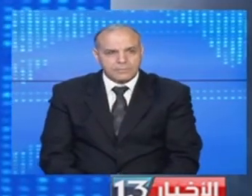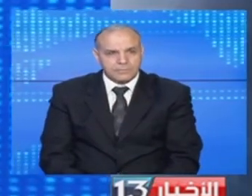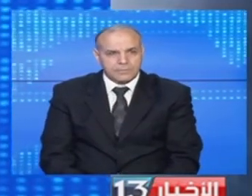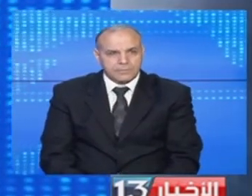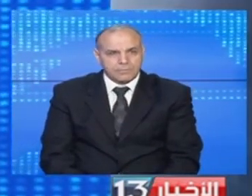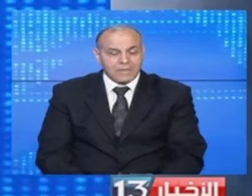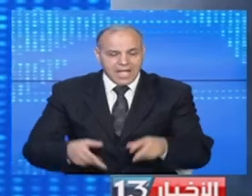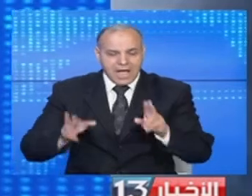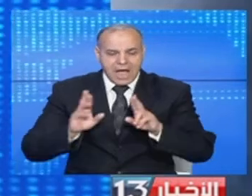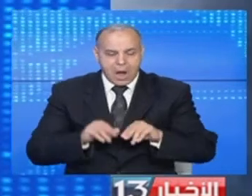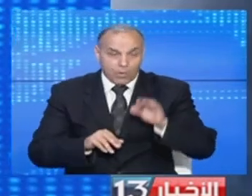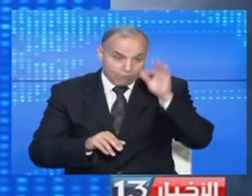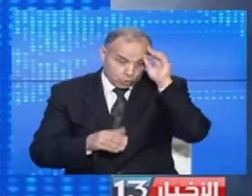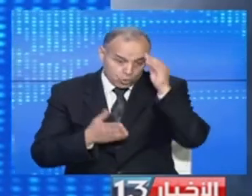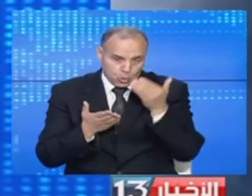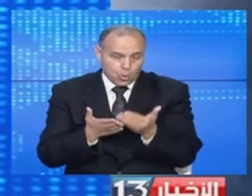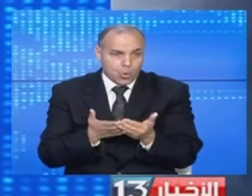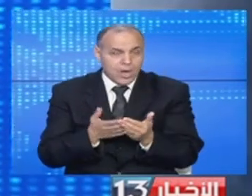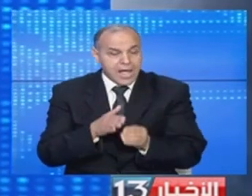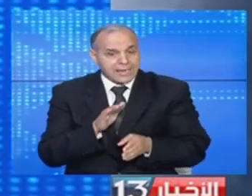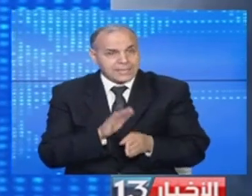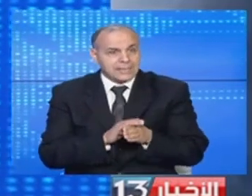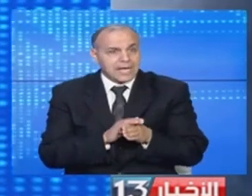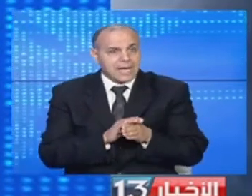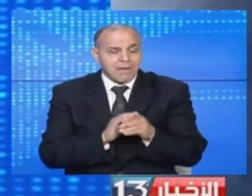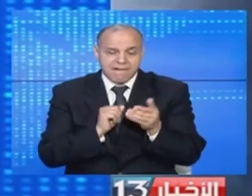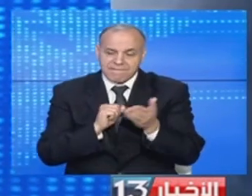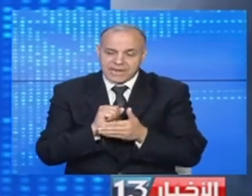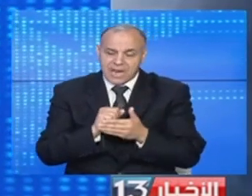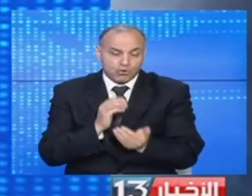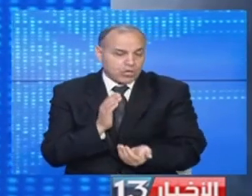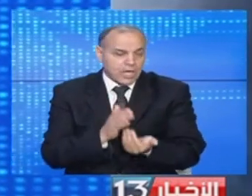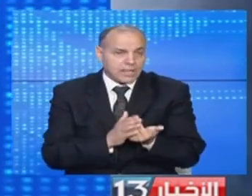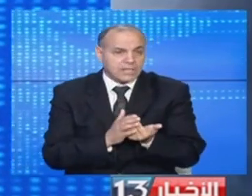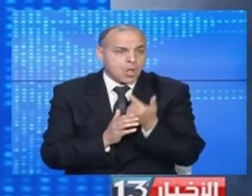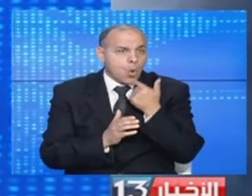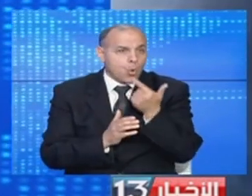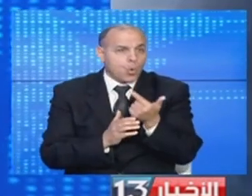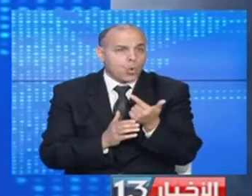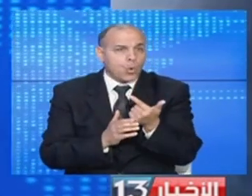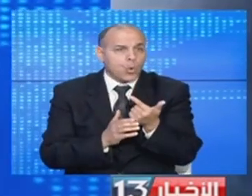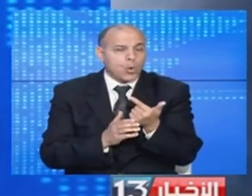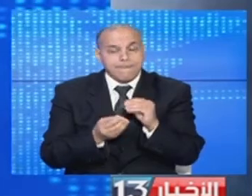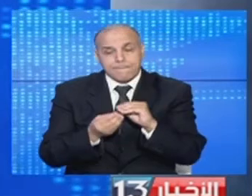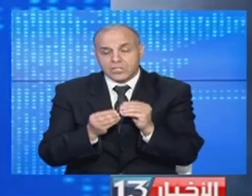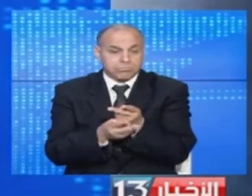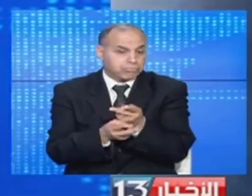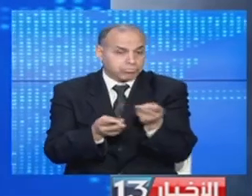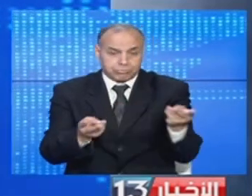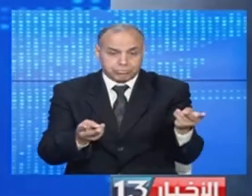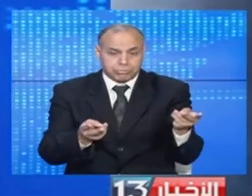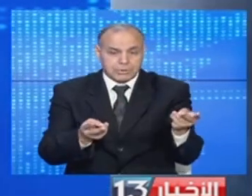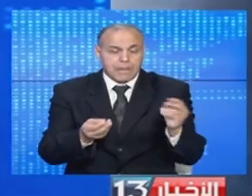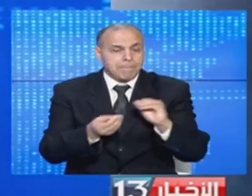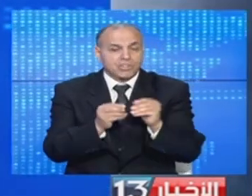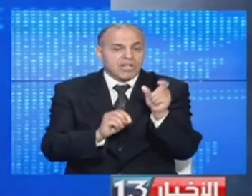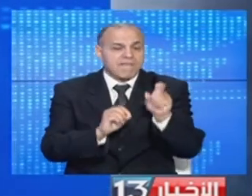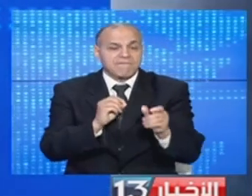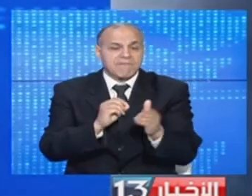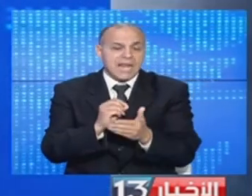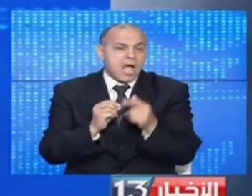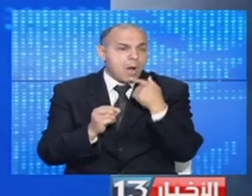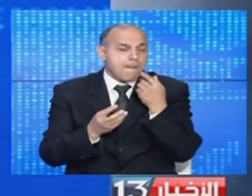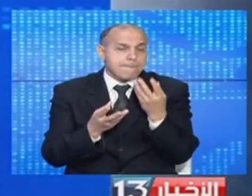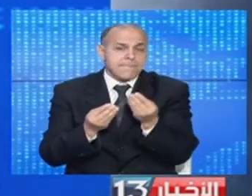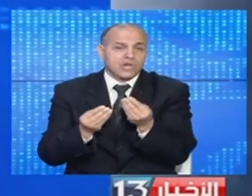عودة إلى الشأن الوطني ومع انطلاق الموسم الفلاحية الجديد تطفو على سطح عديد الإشكاليات التي يعاني منها الفلاحون